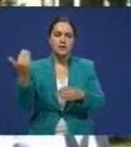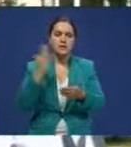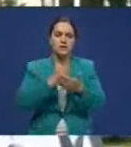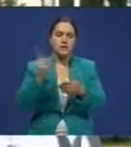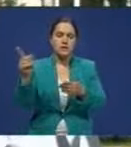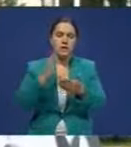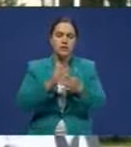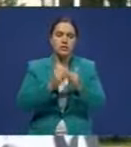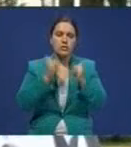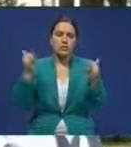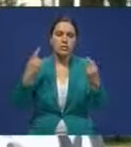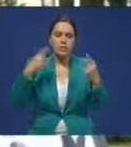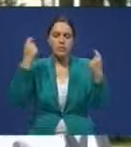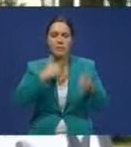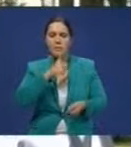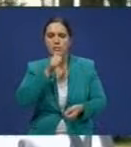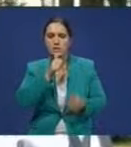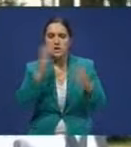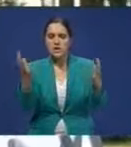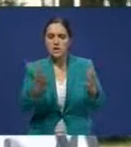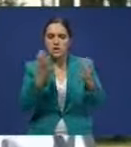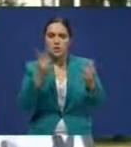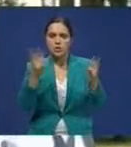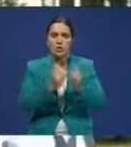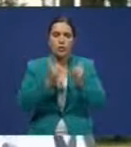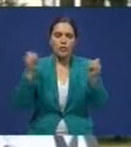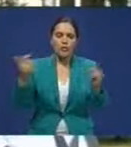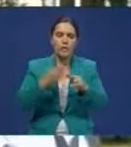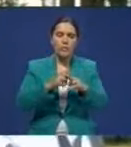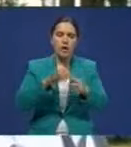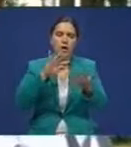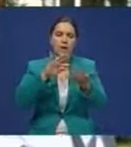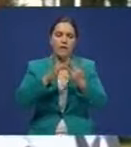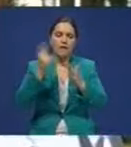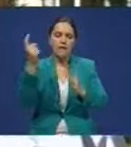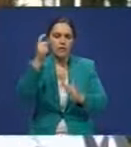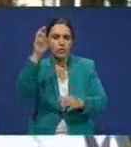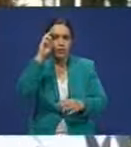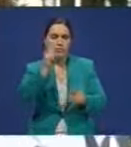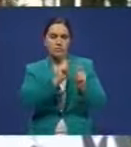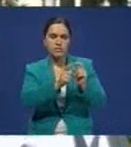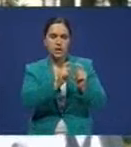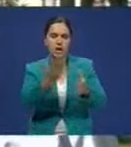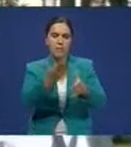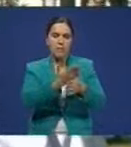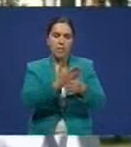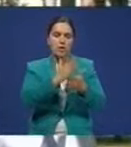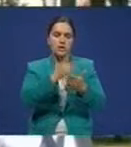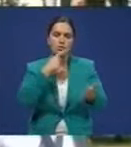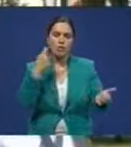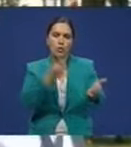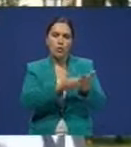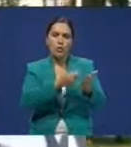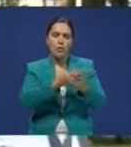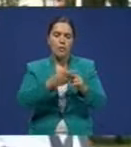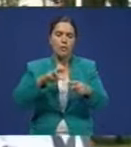породы. Мы пытаемся сохранить её и увеличить поголовье. Фермеры получают государственные субсидии на корма и содержание овец. Однако проблем